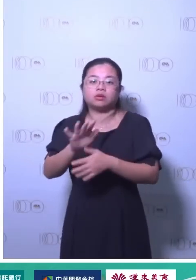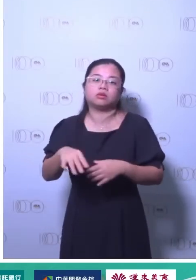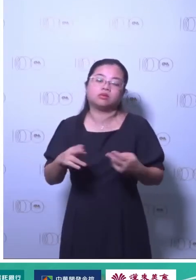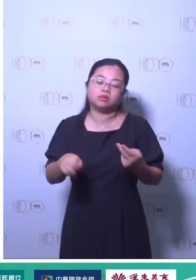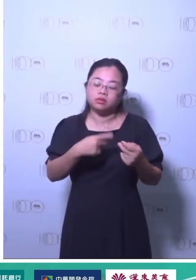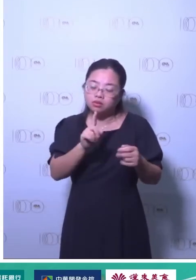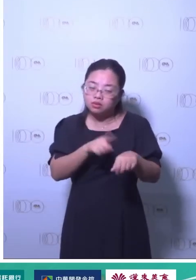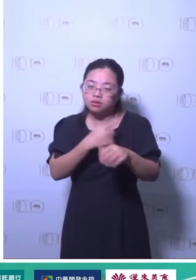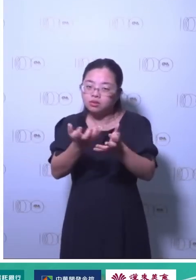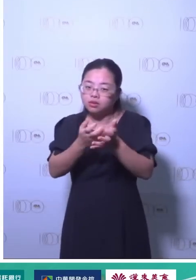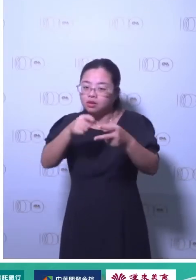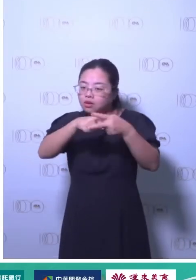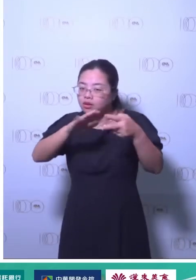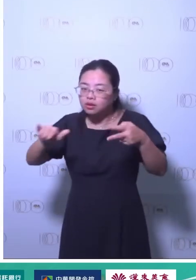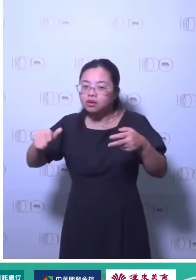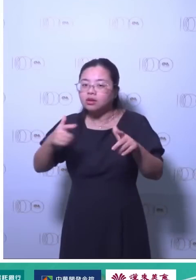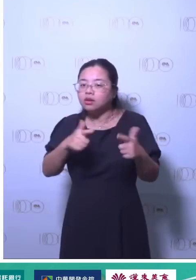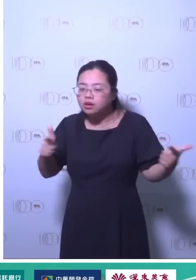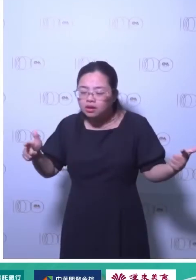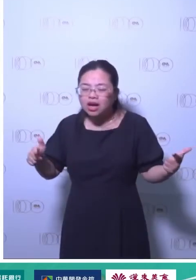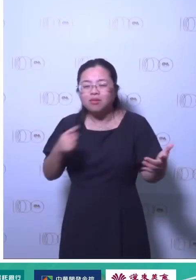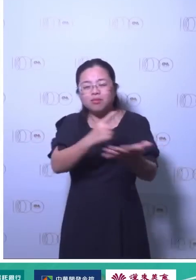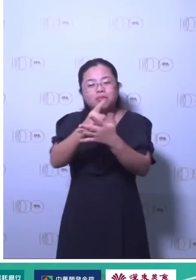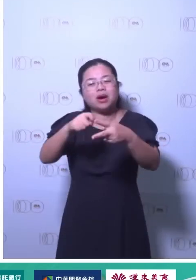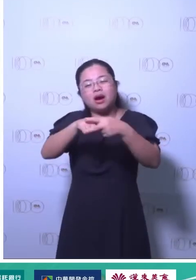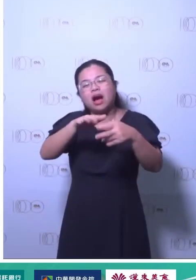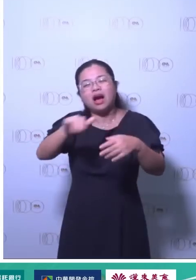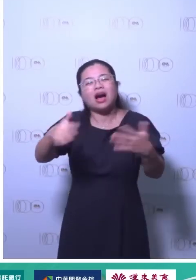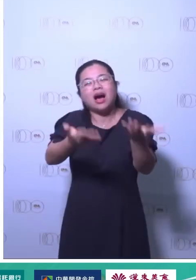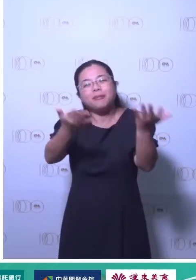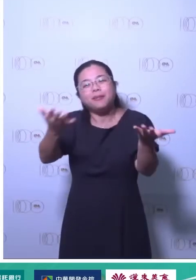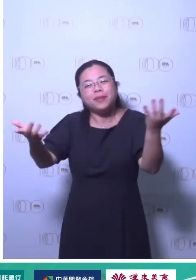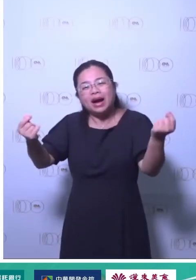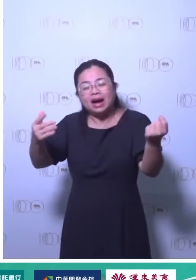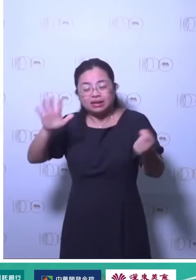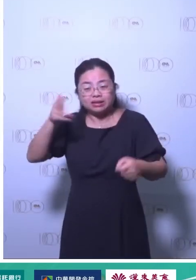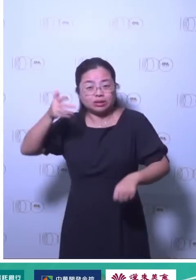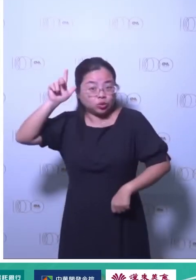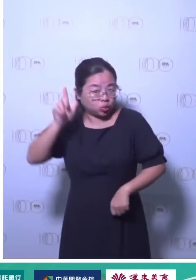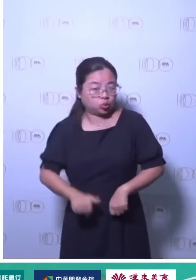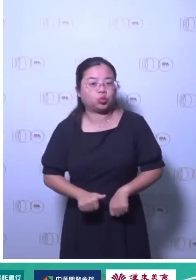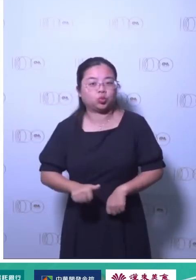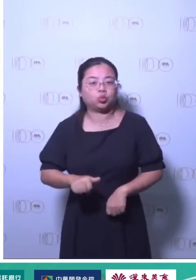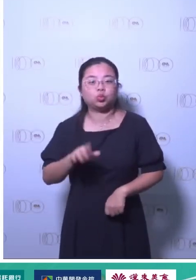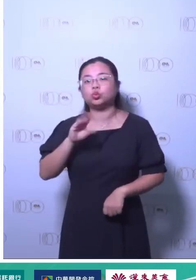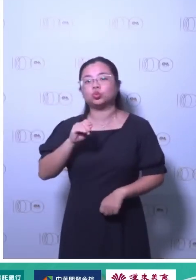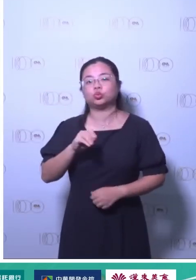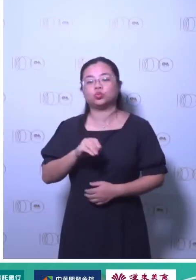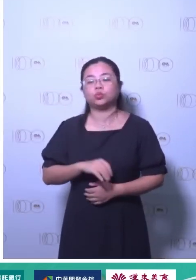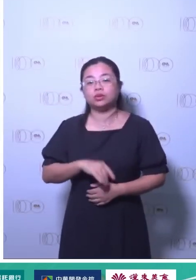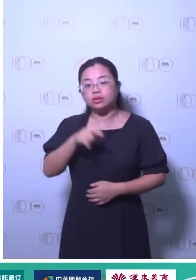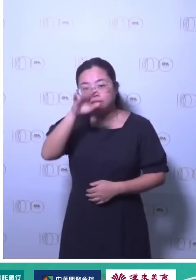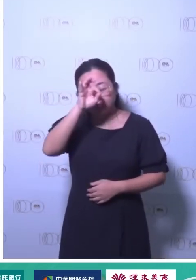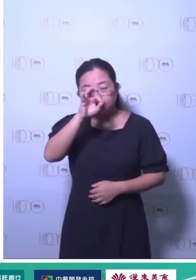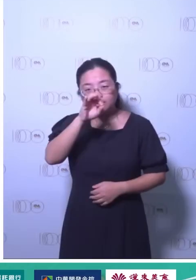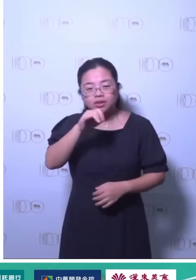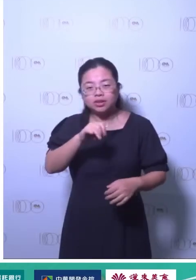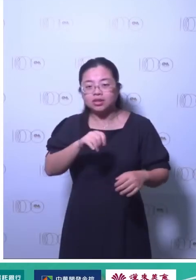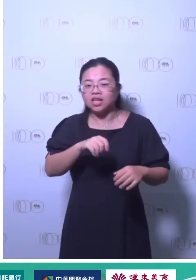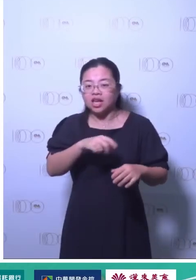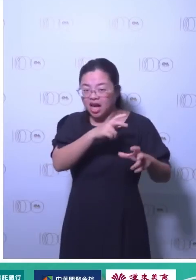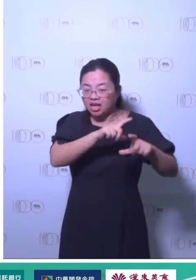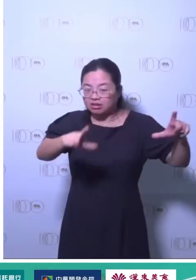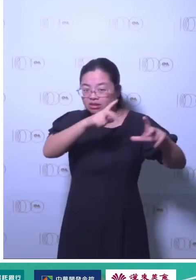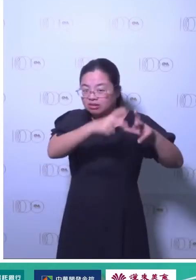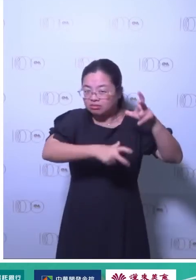已经有规模的大厂或者是已经做了耕耘好几年的这一些中小企业他们在面对这些问题的时候